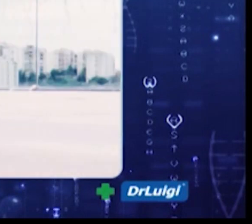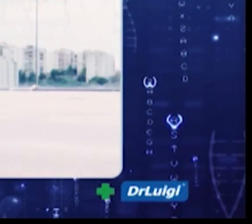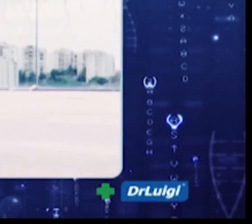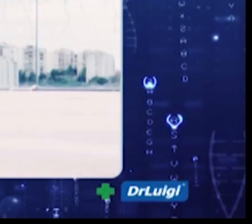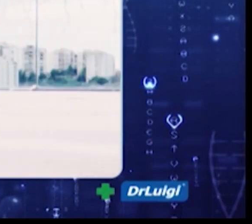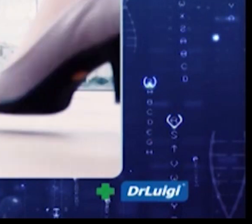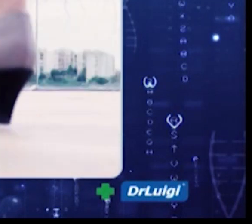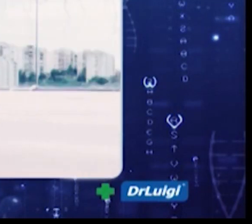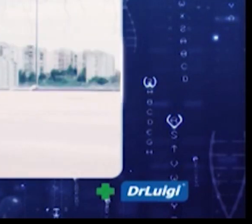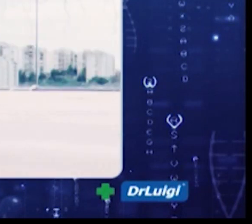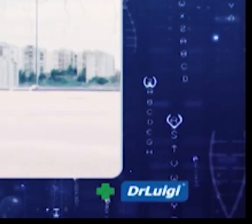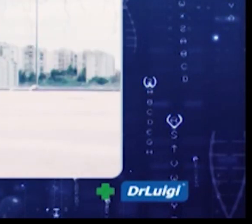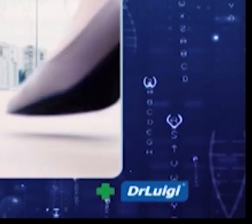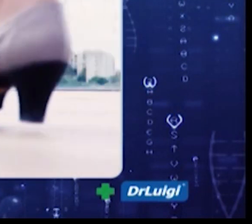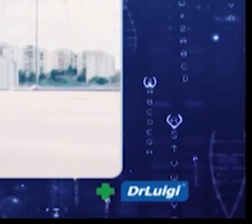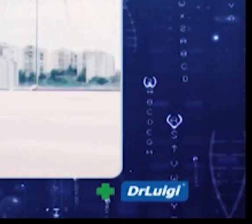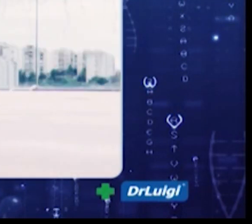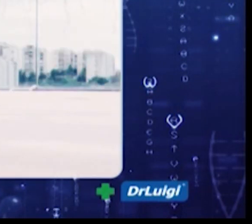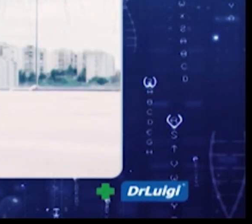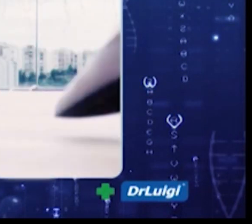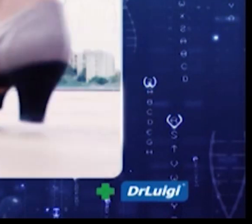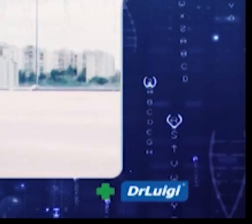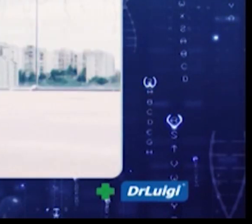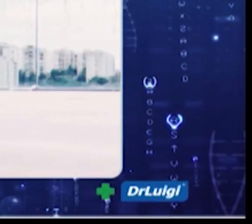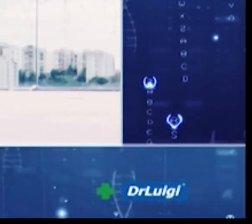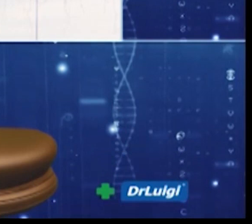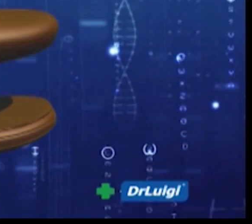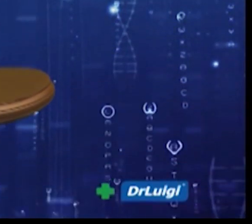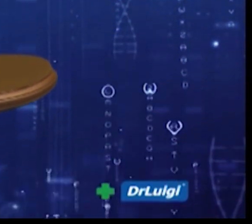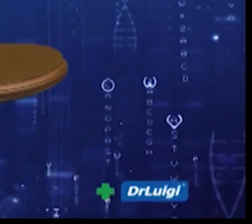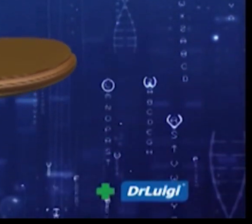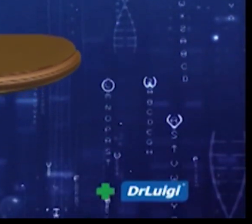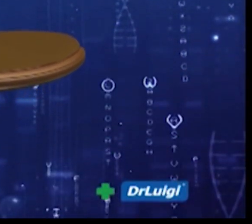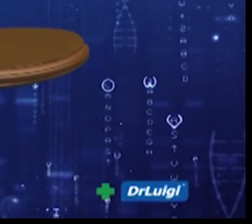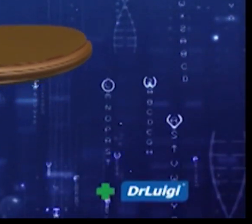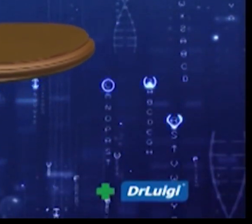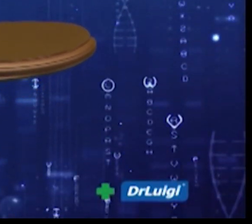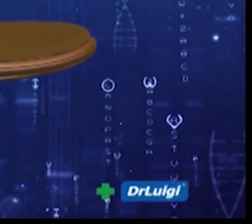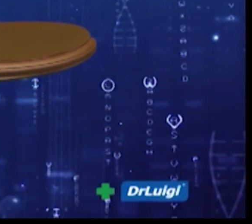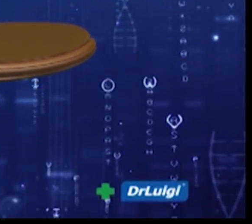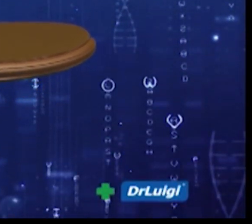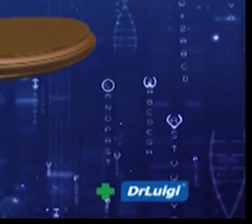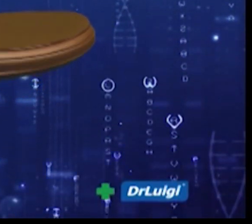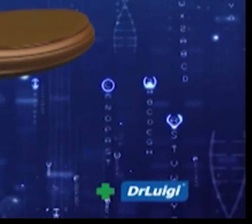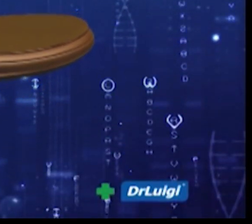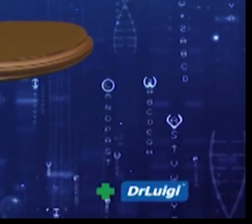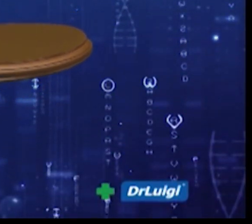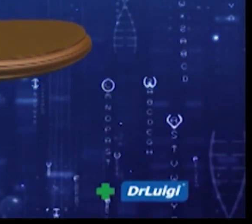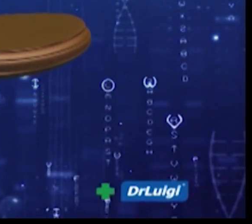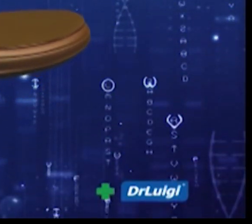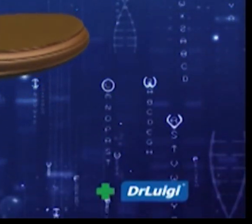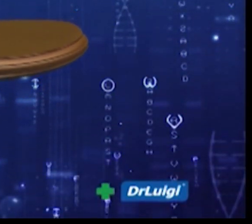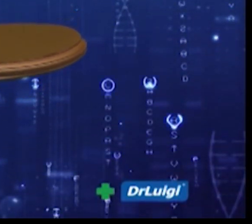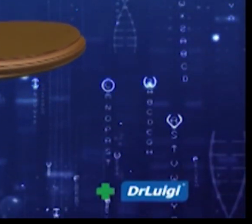proširenih vena je korištenje nenaminske obuče. Istog razloga tvrtka dr. Luigi proizvela je John za amortizaciju venskog stresa